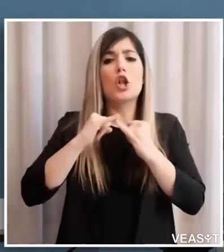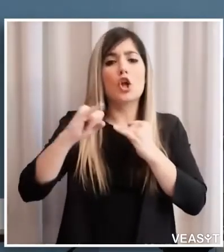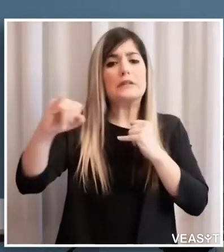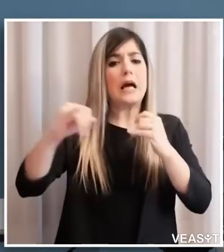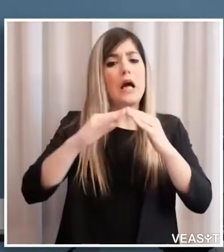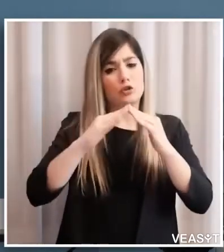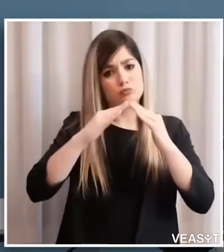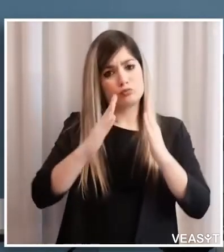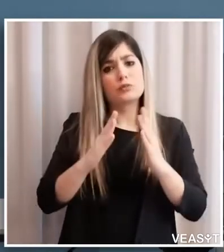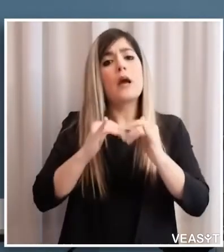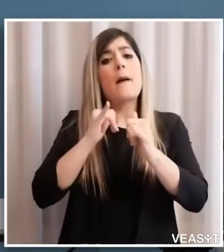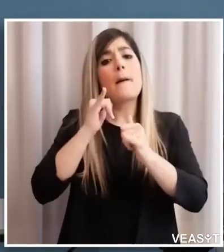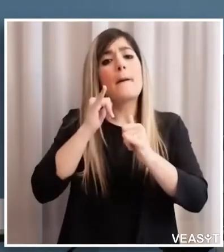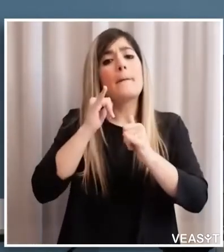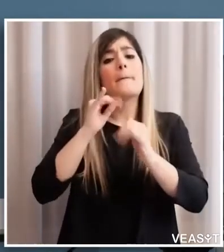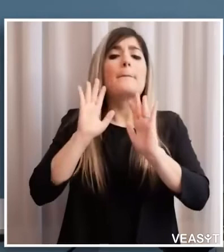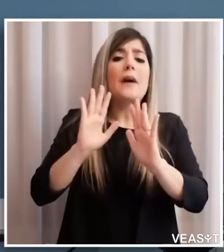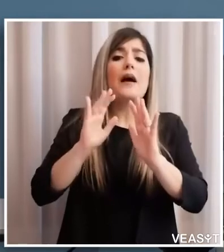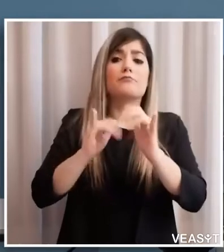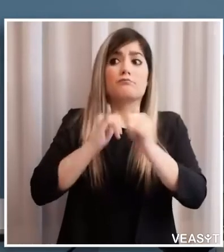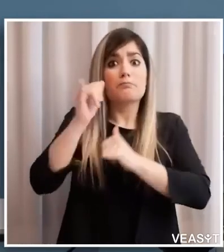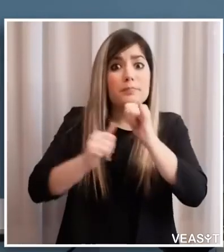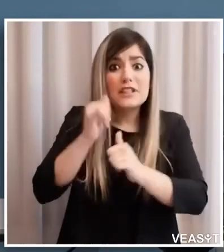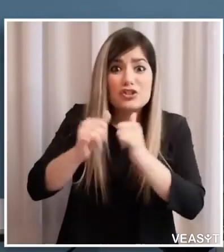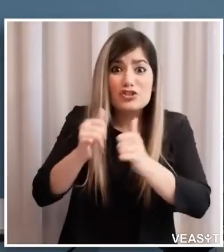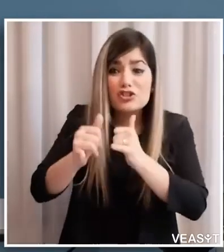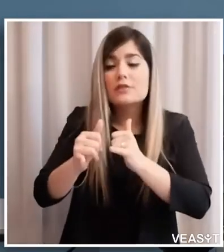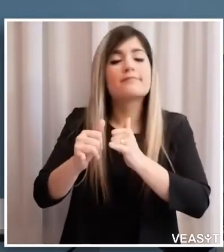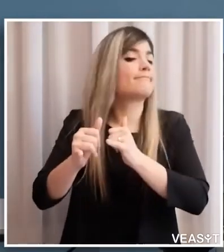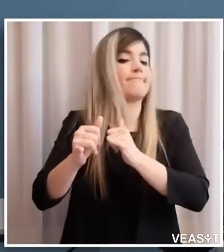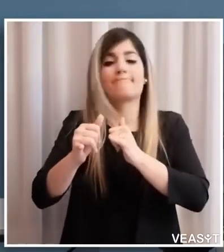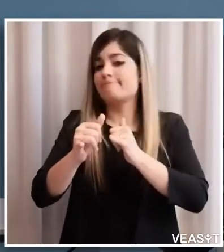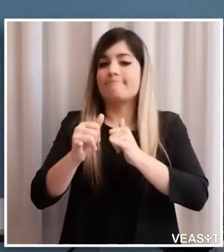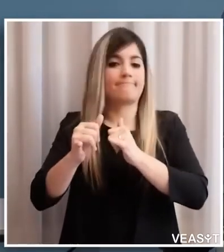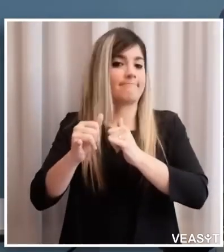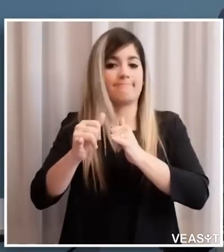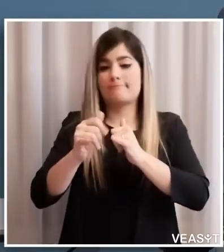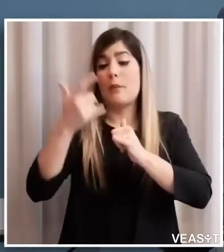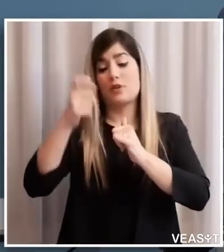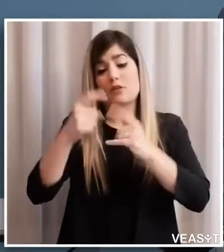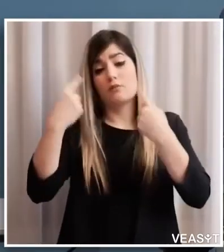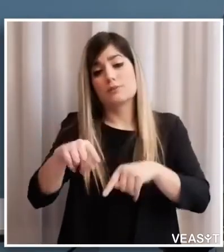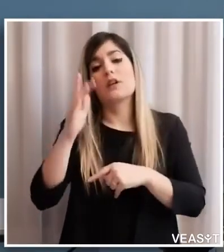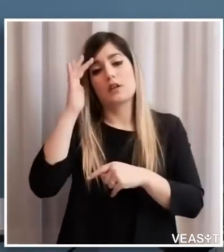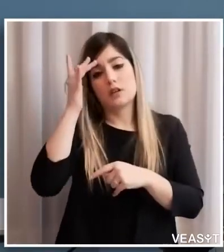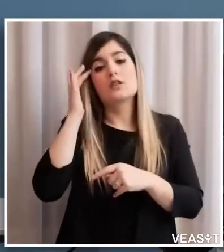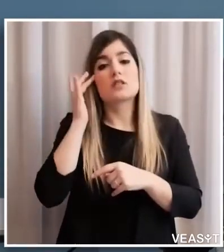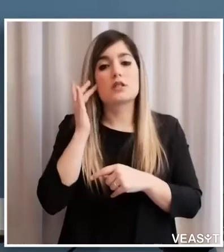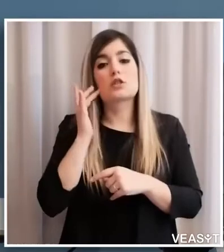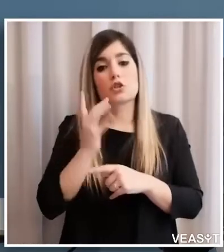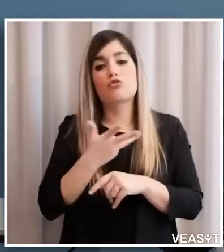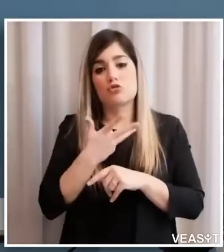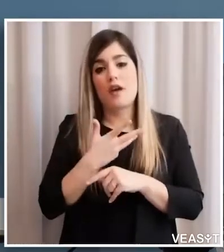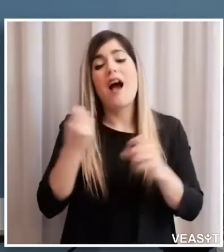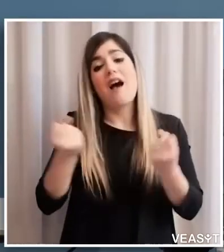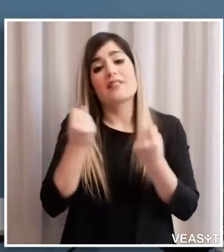come mera attività sportiva non l'abbiamo ammesso anche per evitare eventuali rischi perché comunque è già un'attività più rischiosa diciamo